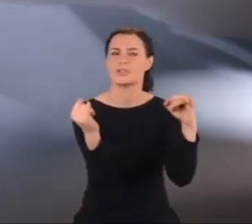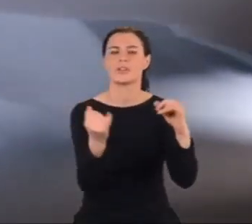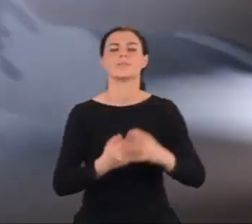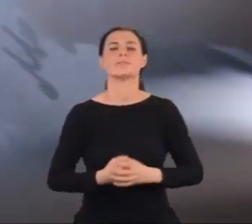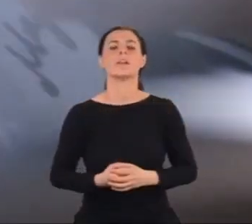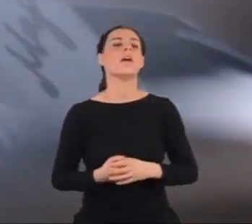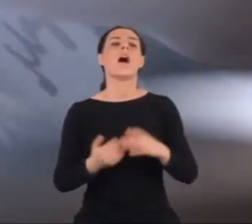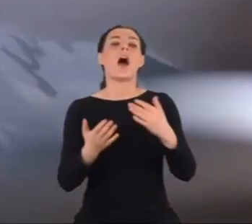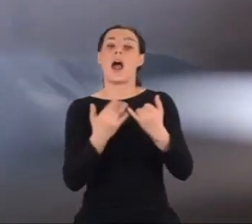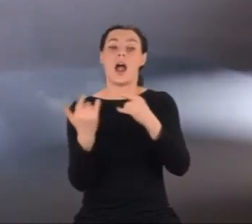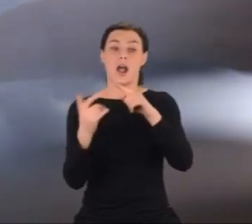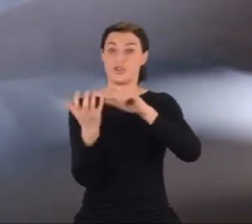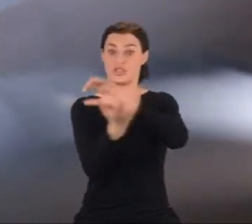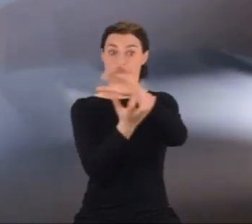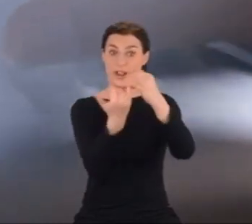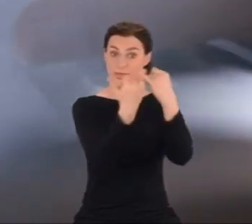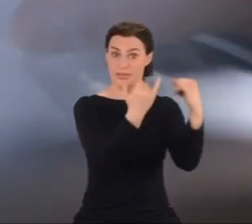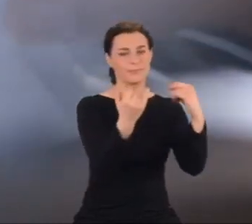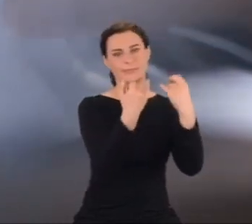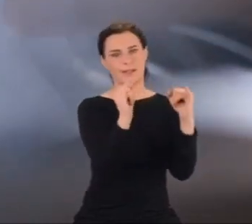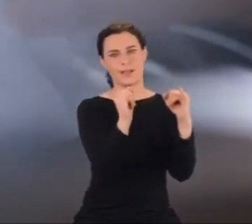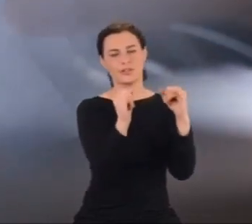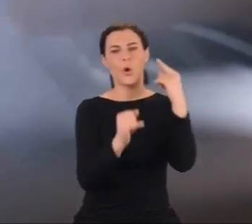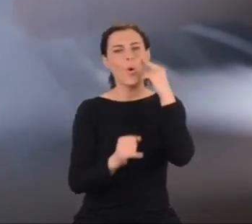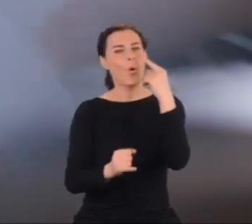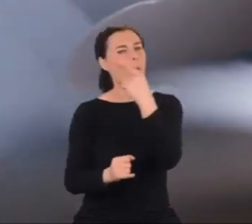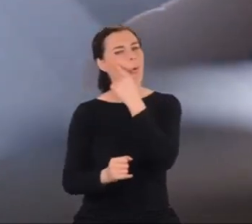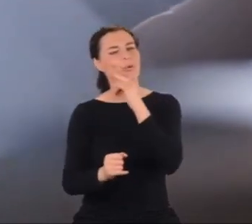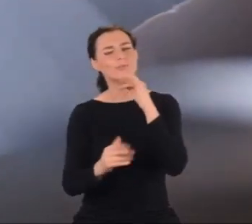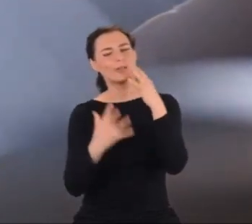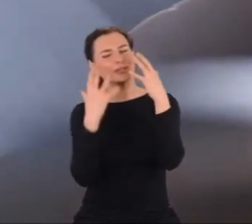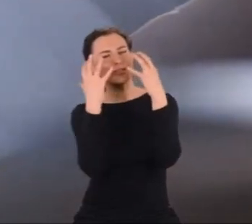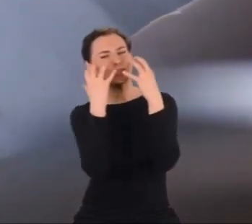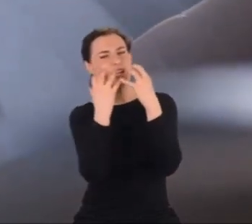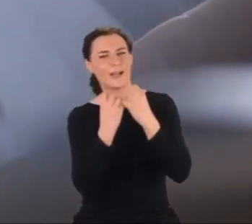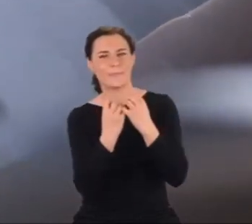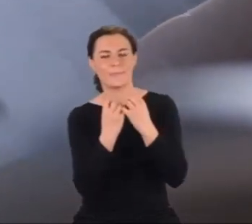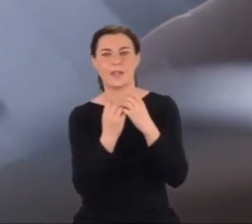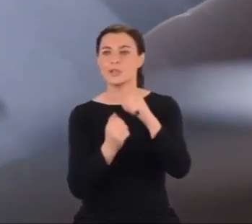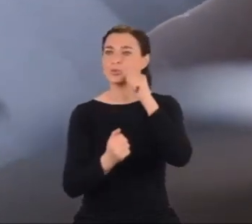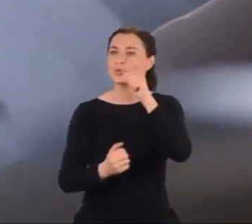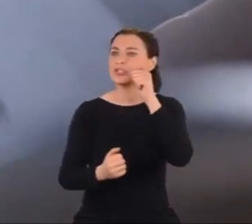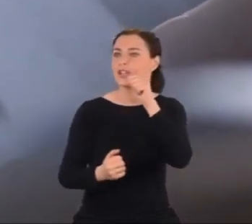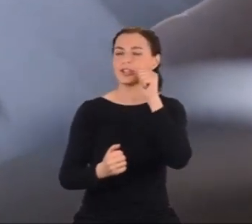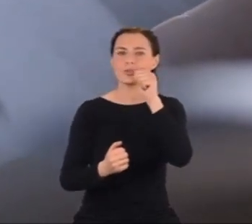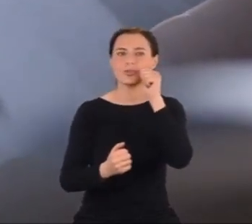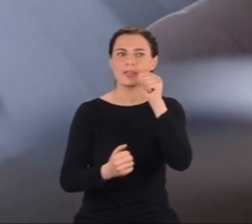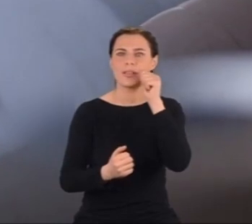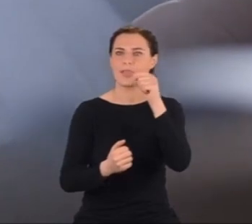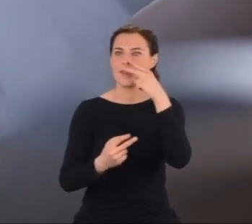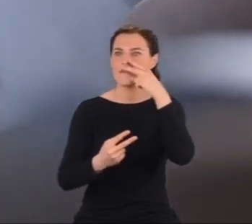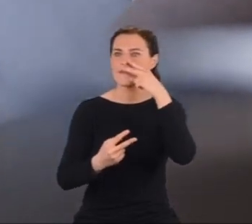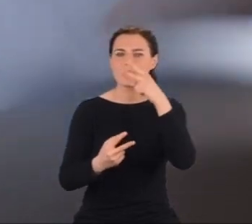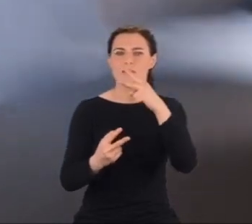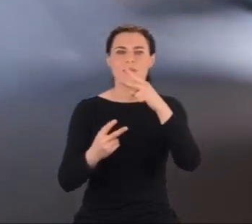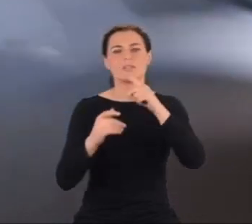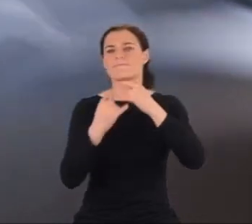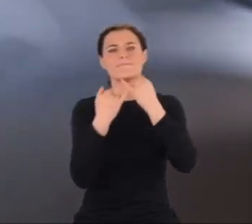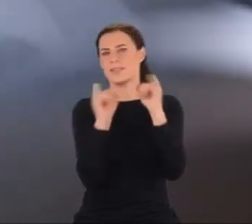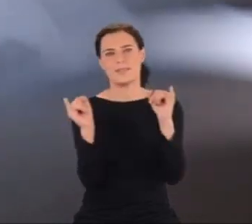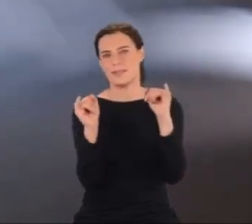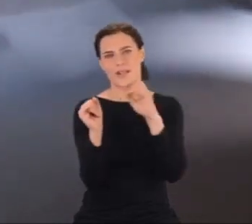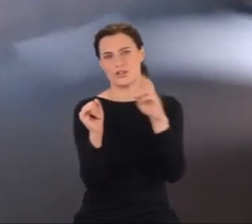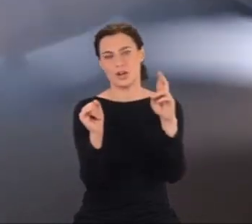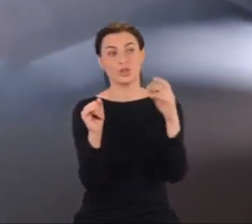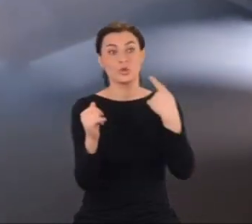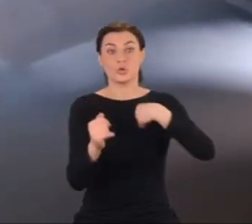Ciemne, błyszczące oczy nie zatrzymują się na codzienności. Ten wzrok sięga dalej. Widzi to, co dla